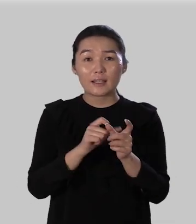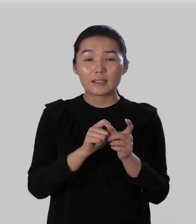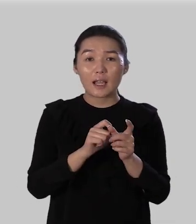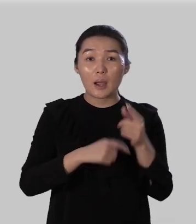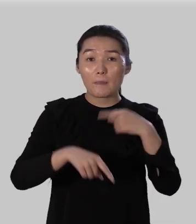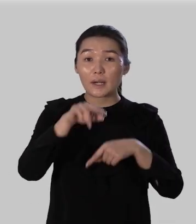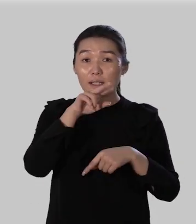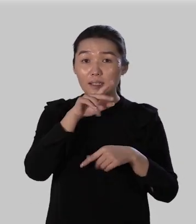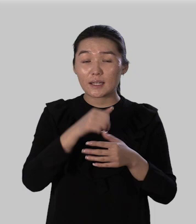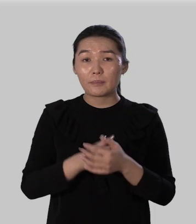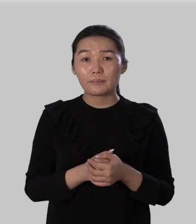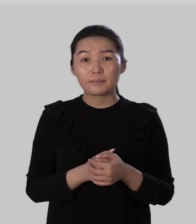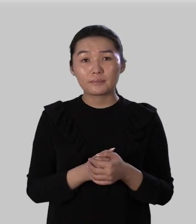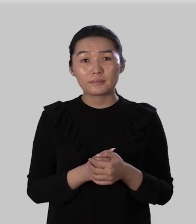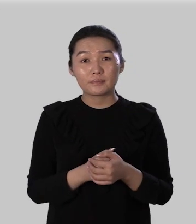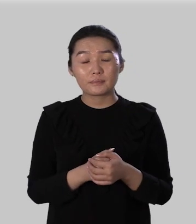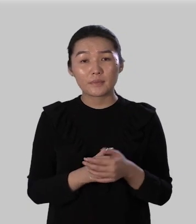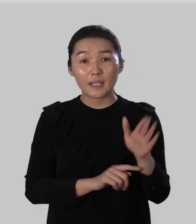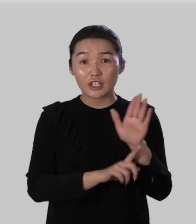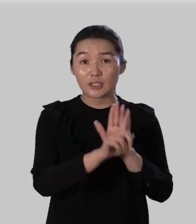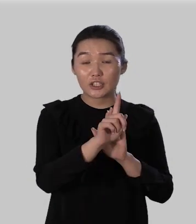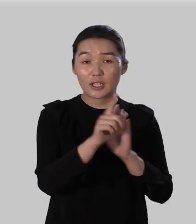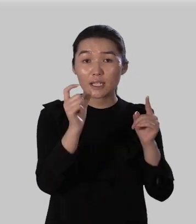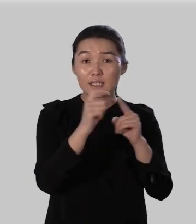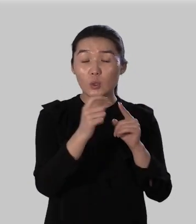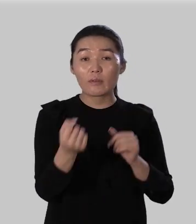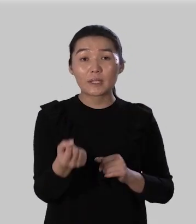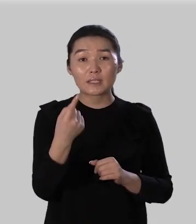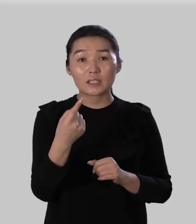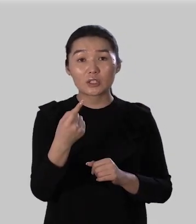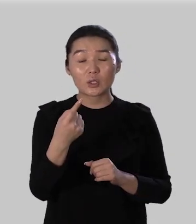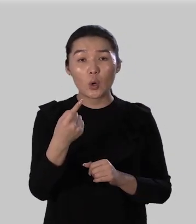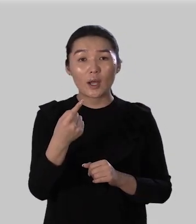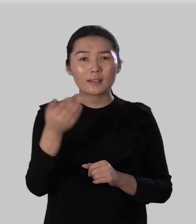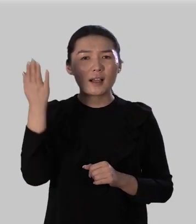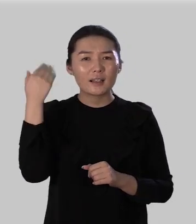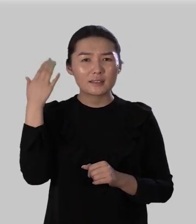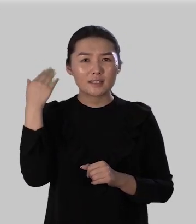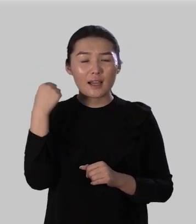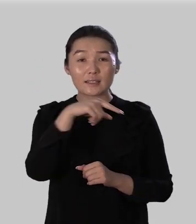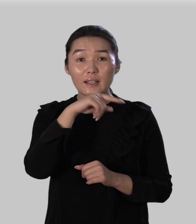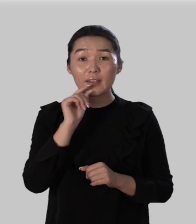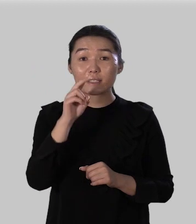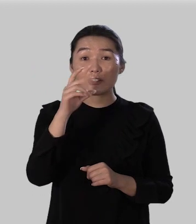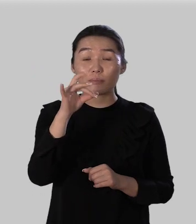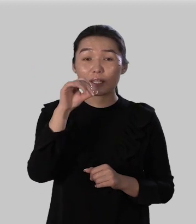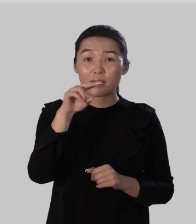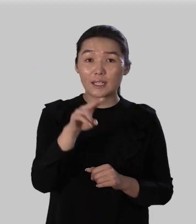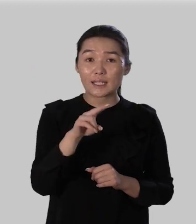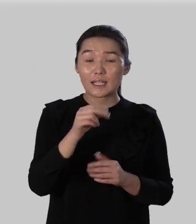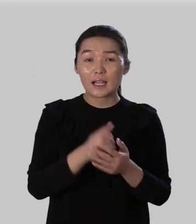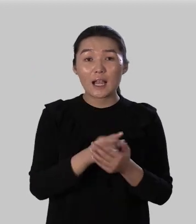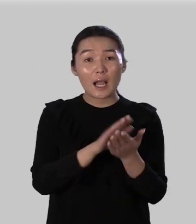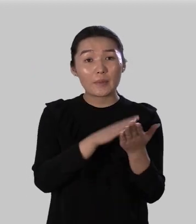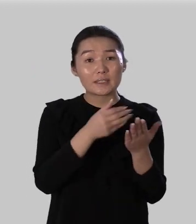прадеда родоначальник слово произошло от старослоянского перед буквально означает